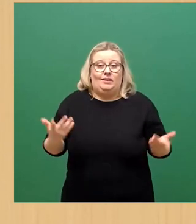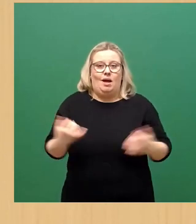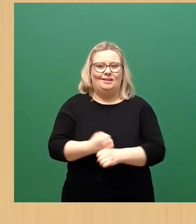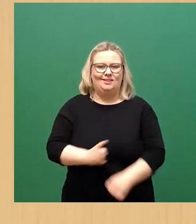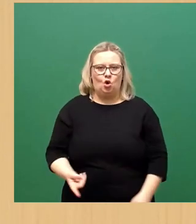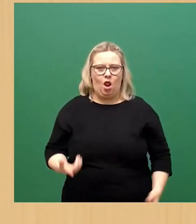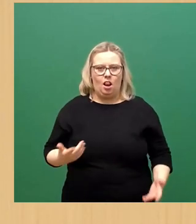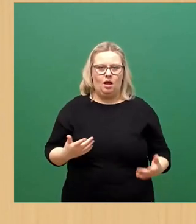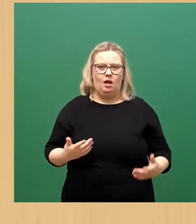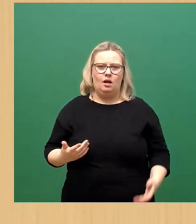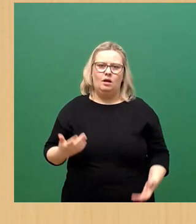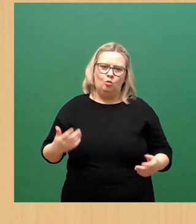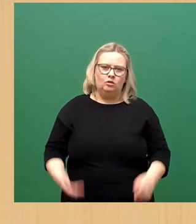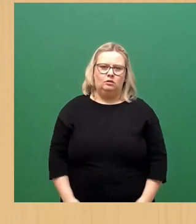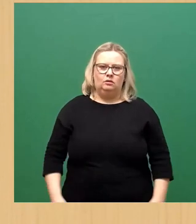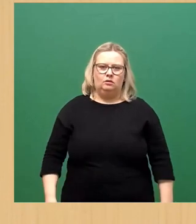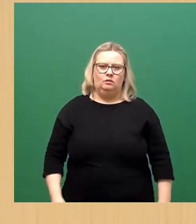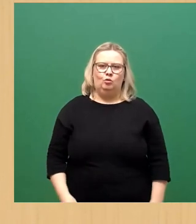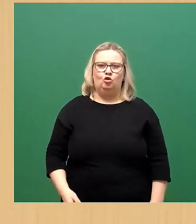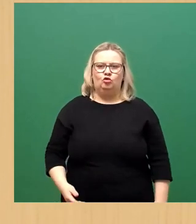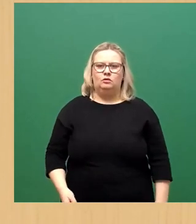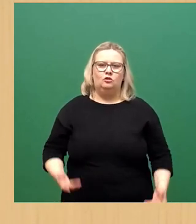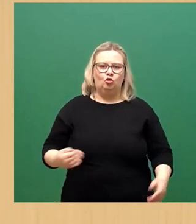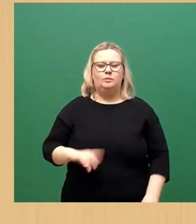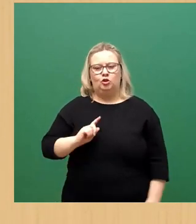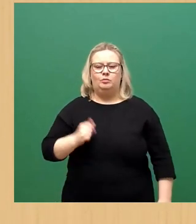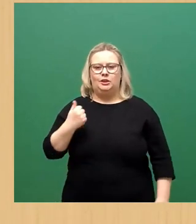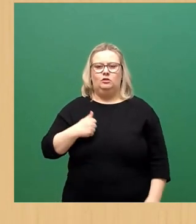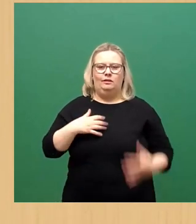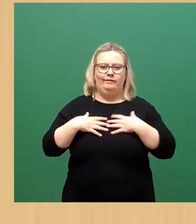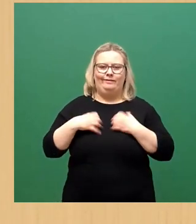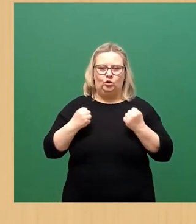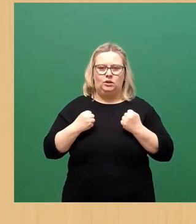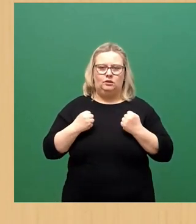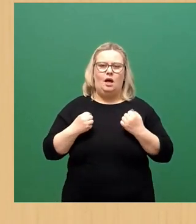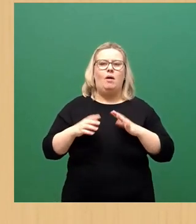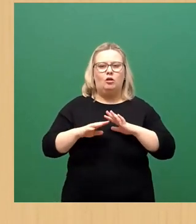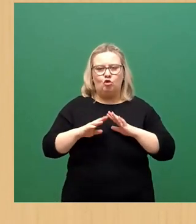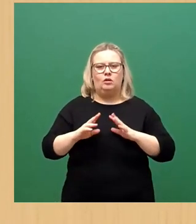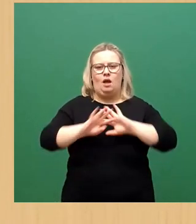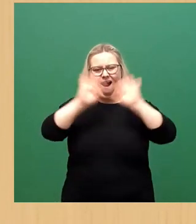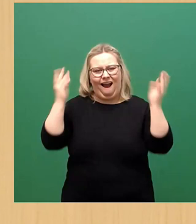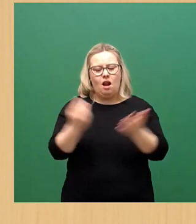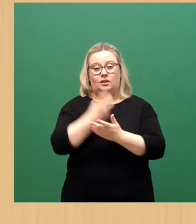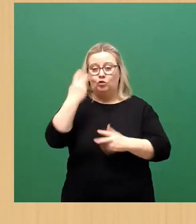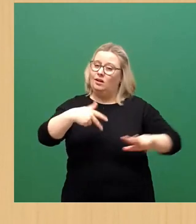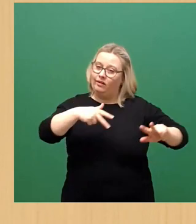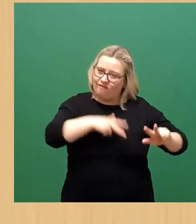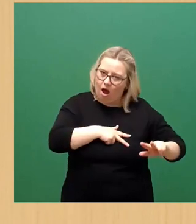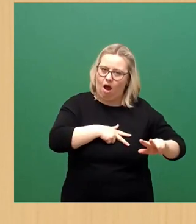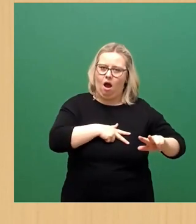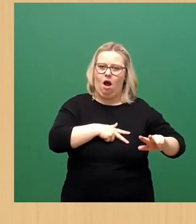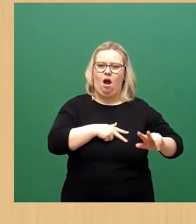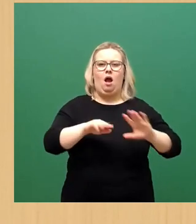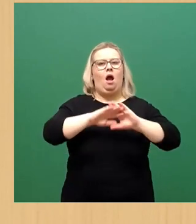schwimmt schon eine gewisse Frustration mit, aber wir tun alles, das kann ich nochmal versprechen, was in unserer Kraft